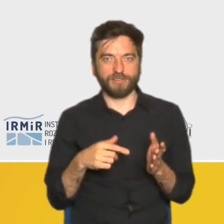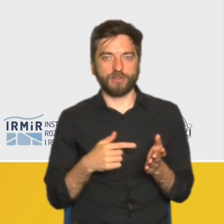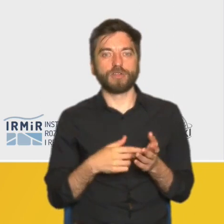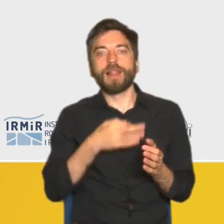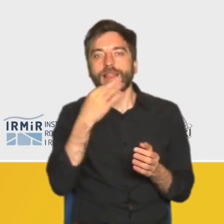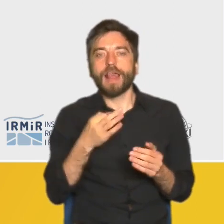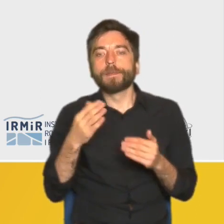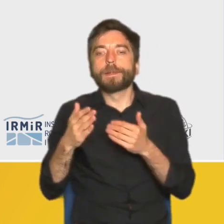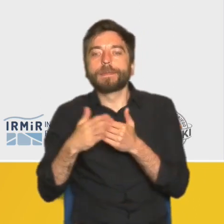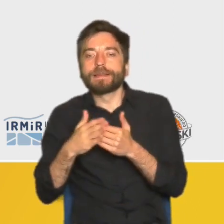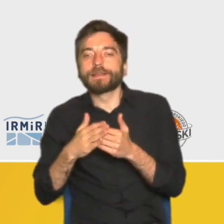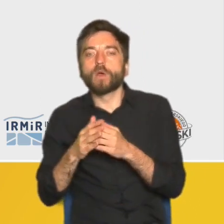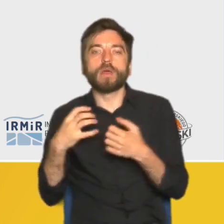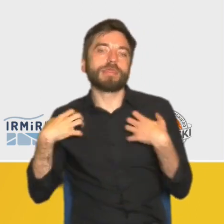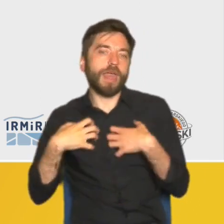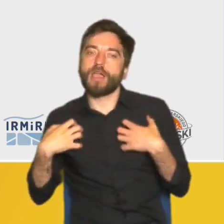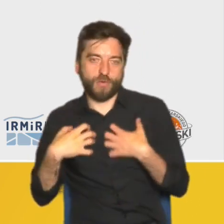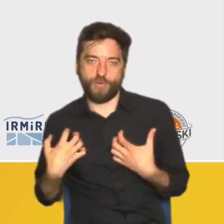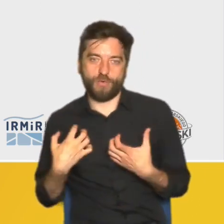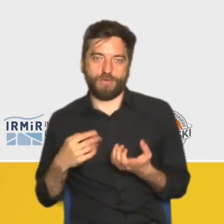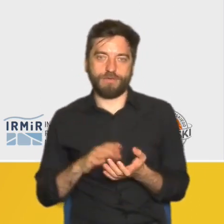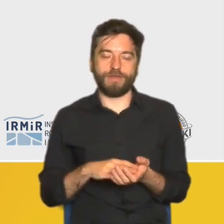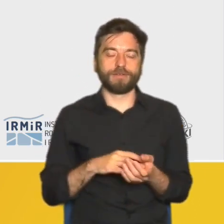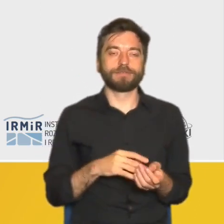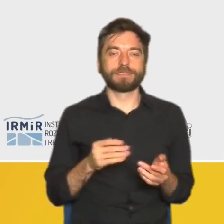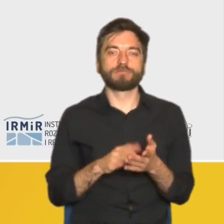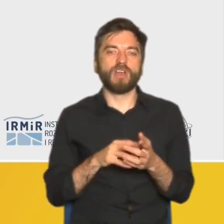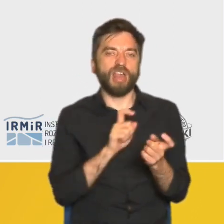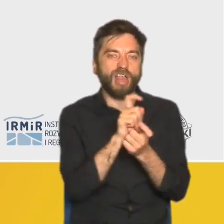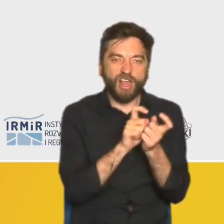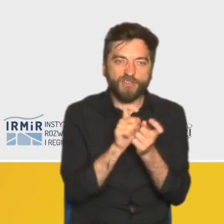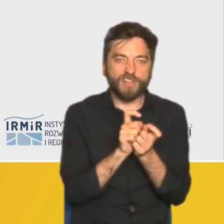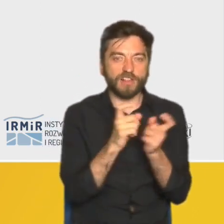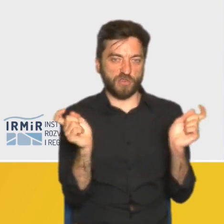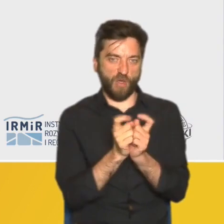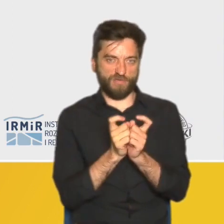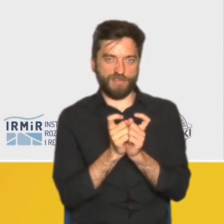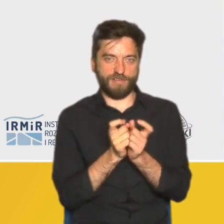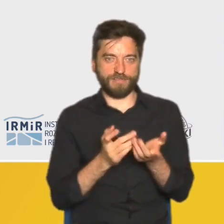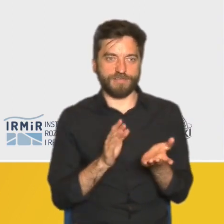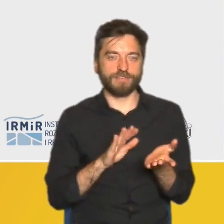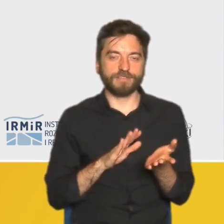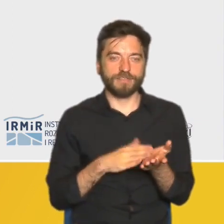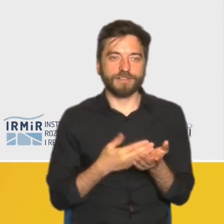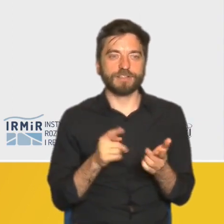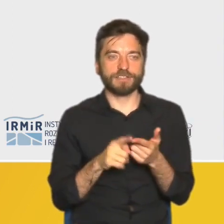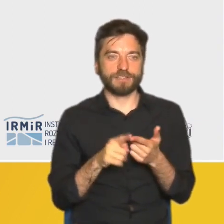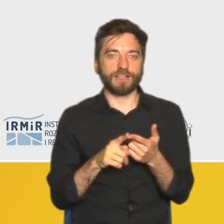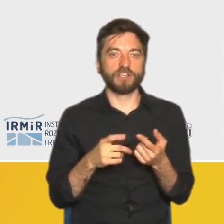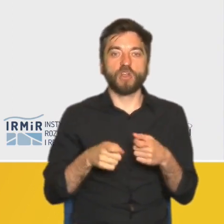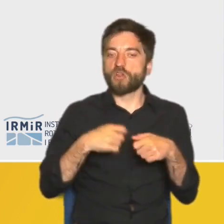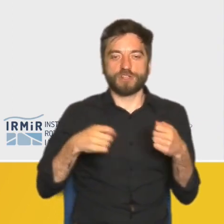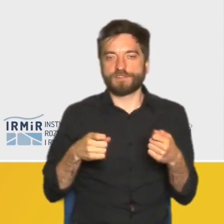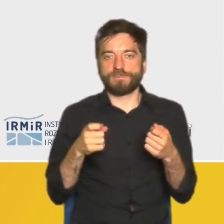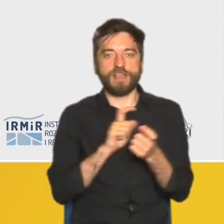blisko natury na przedmieściu. Najczęściej przywoływaną traumą były konflikty z sąsiadami, oraz brak wypracowanej formuły rozwiązywania